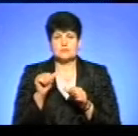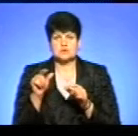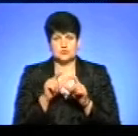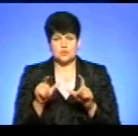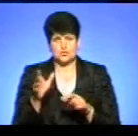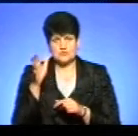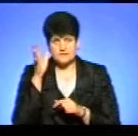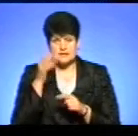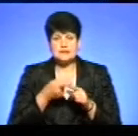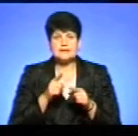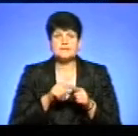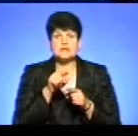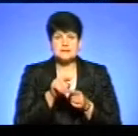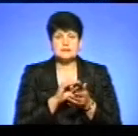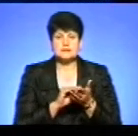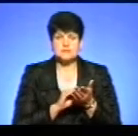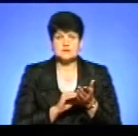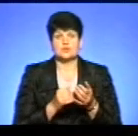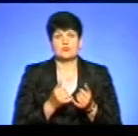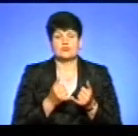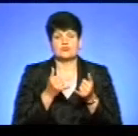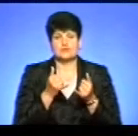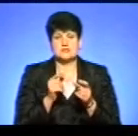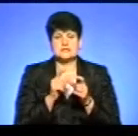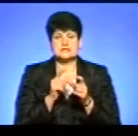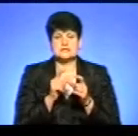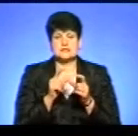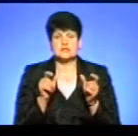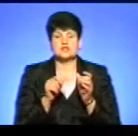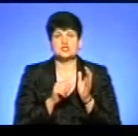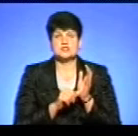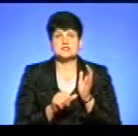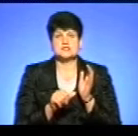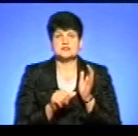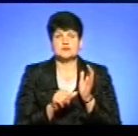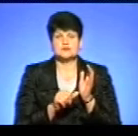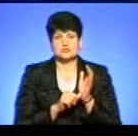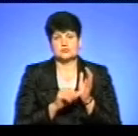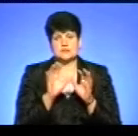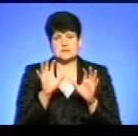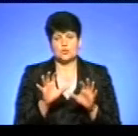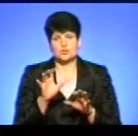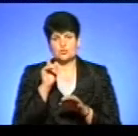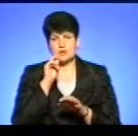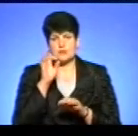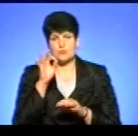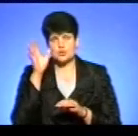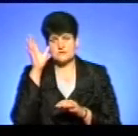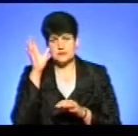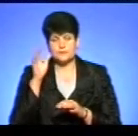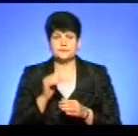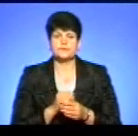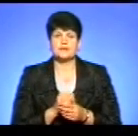освіти. Власне, це регламентовано повноваженнями статті 66 Закону України про освіту. Однак є